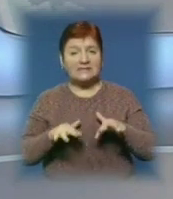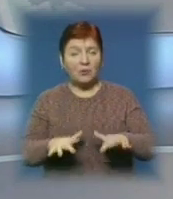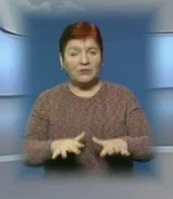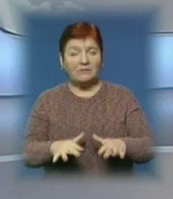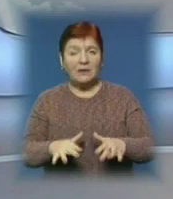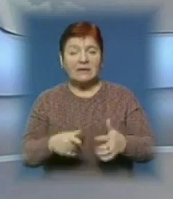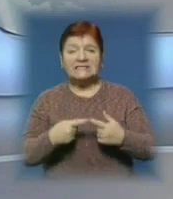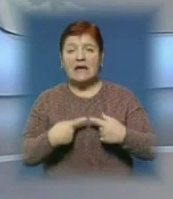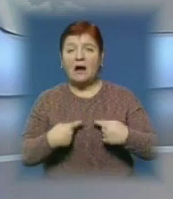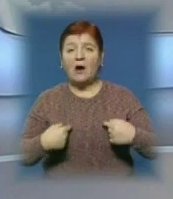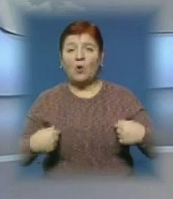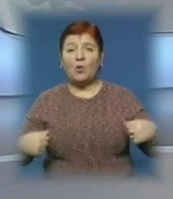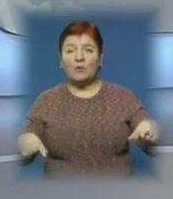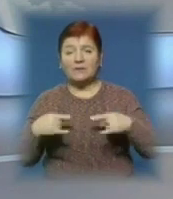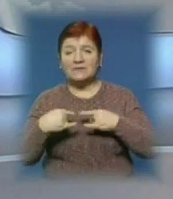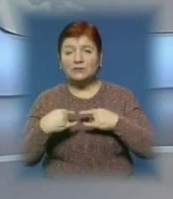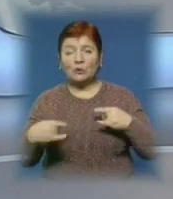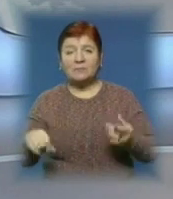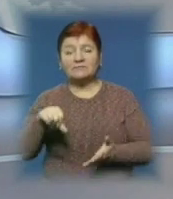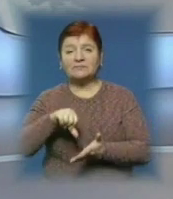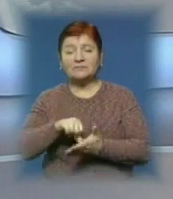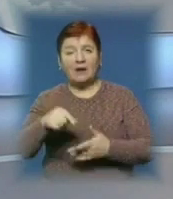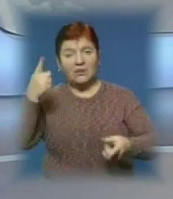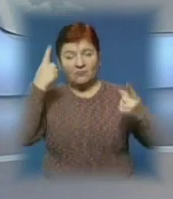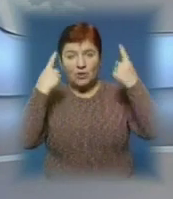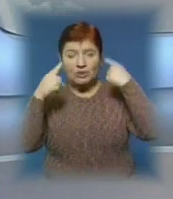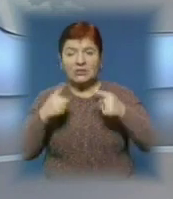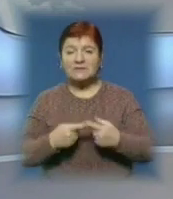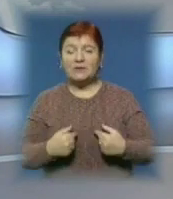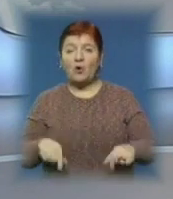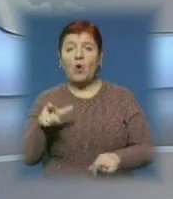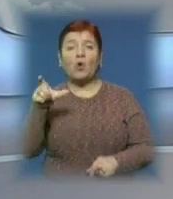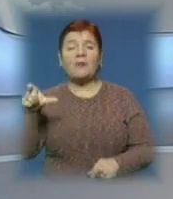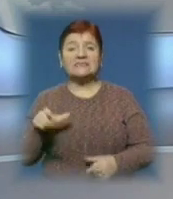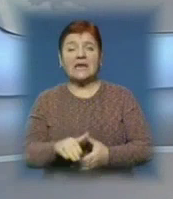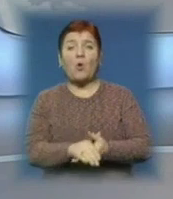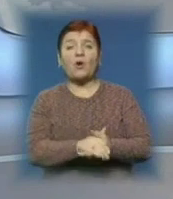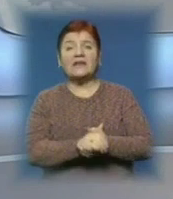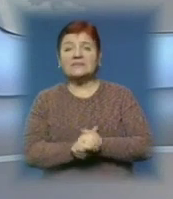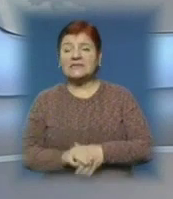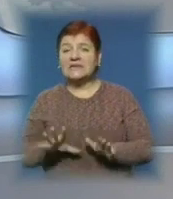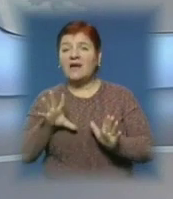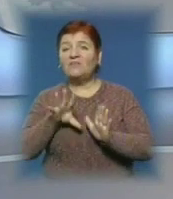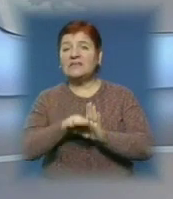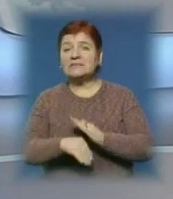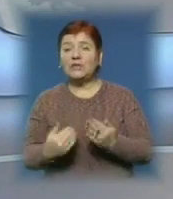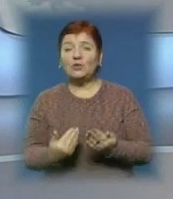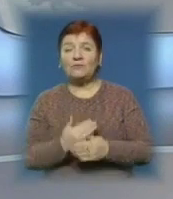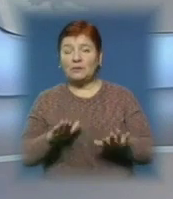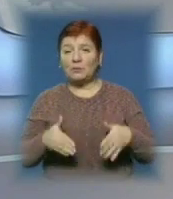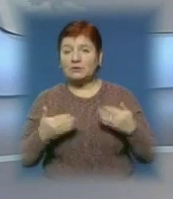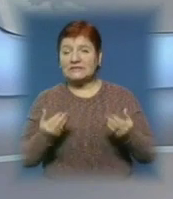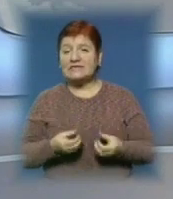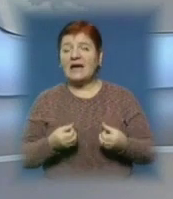За круглим столом влада краю спільно з представниками творчих спілок та громадських організацій внесли і нові пропозиції